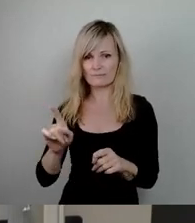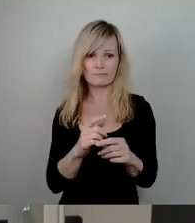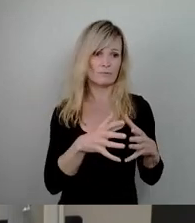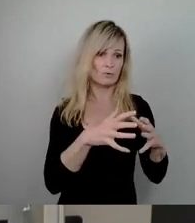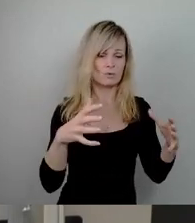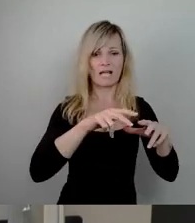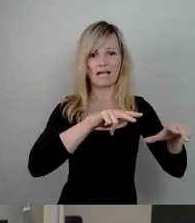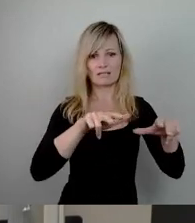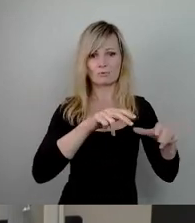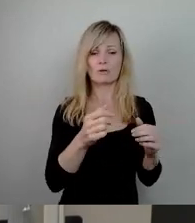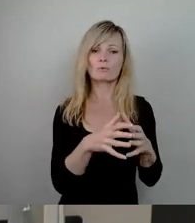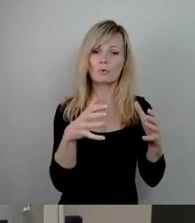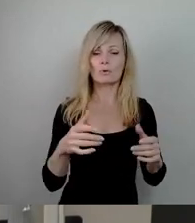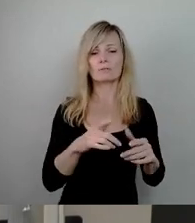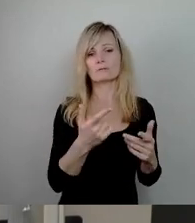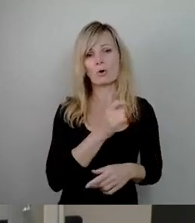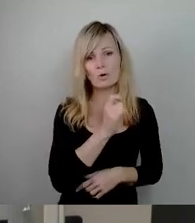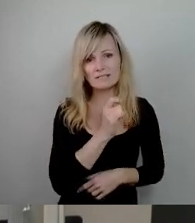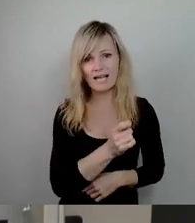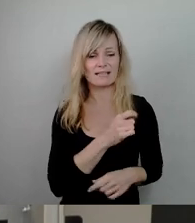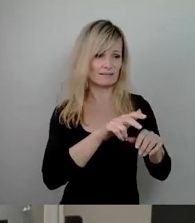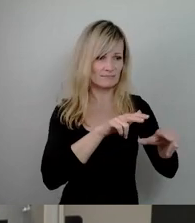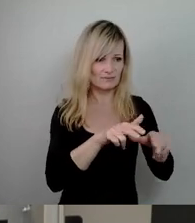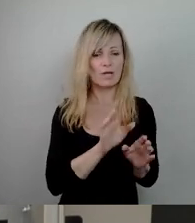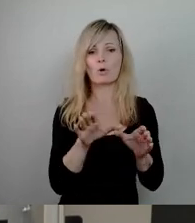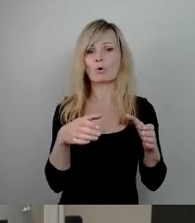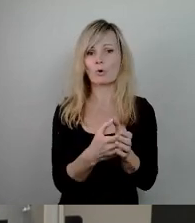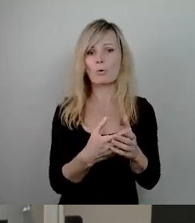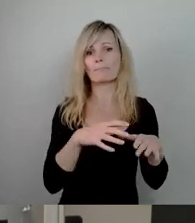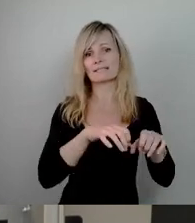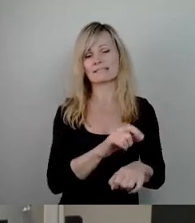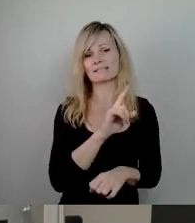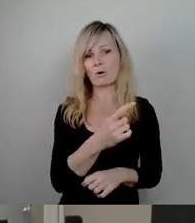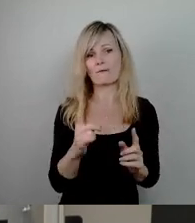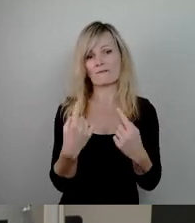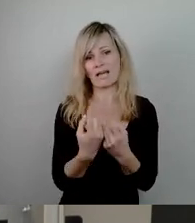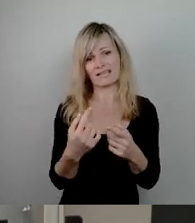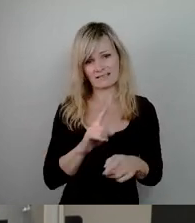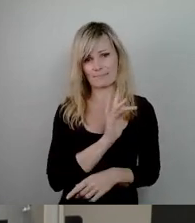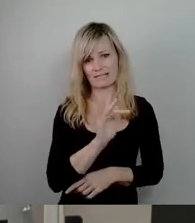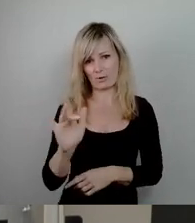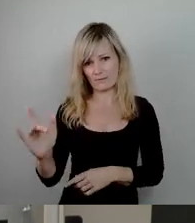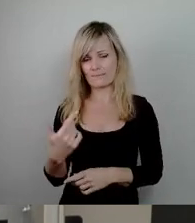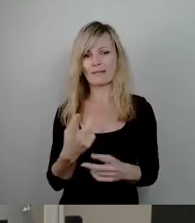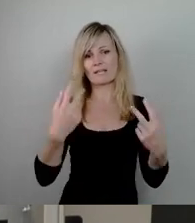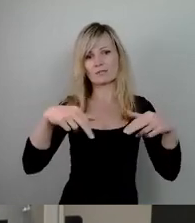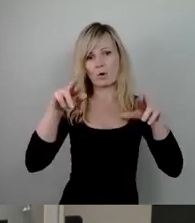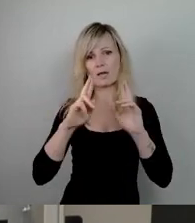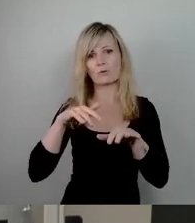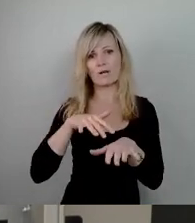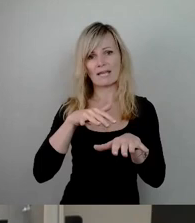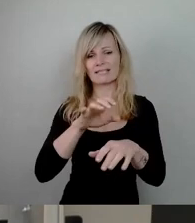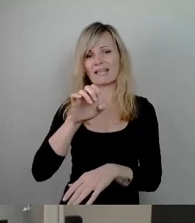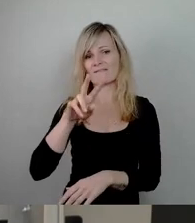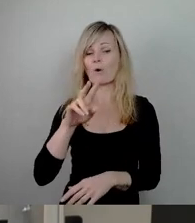Großkonzerte managen, Clubbetreiber, aber auch genauso Vereine wie zum Beispiel der Tolerate e.V. Die Frage an